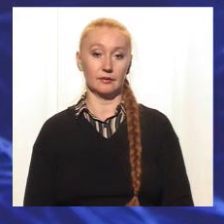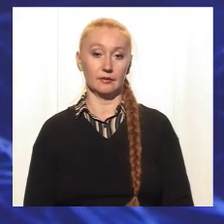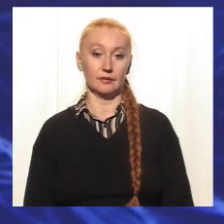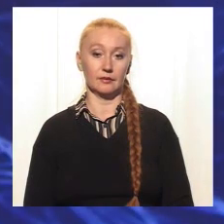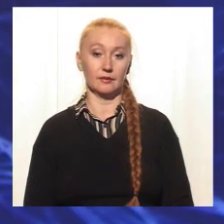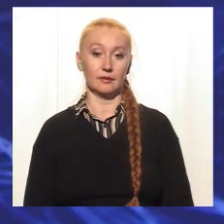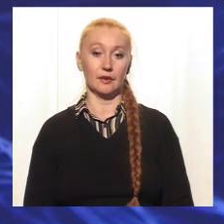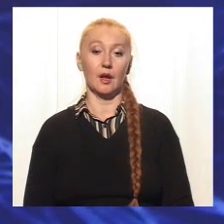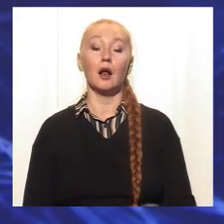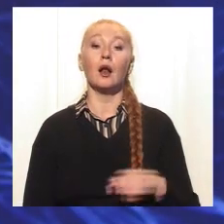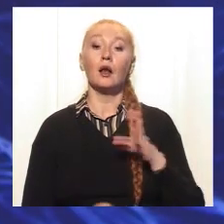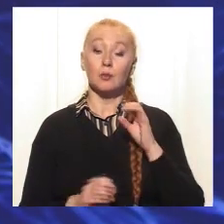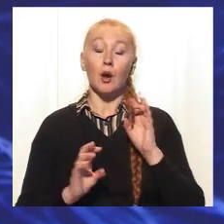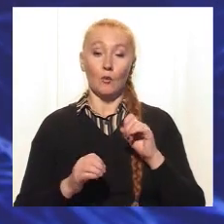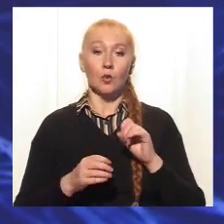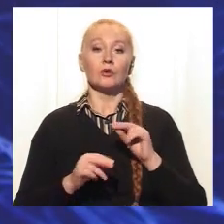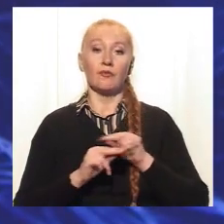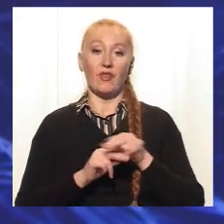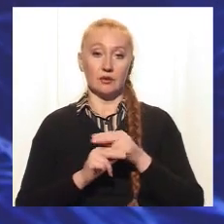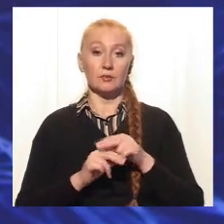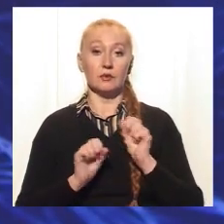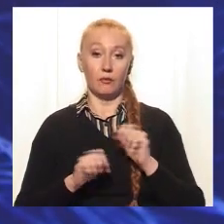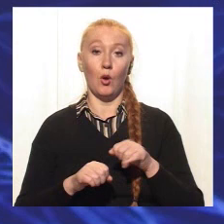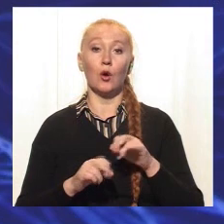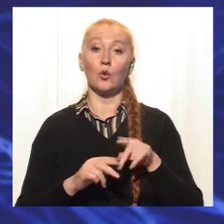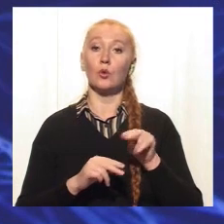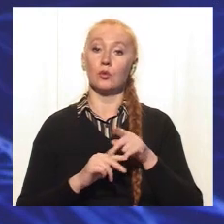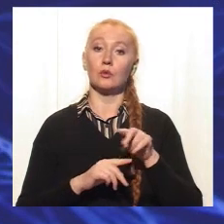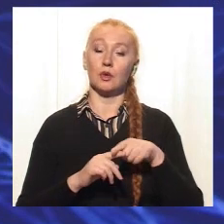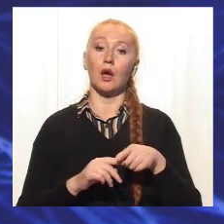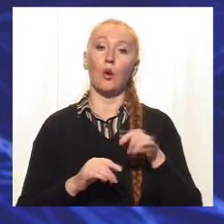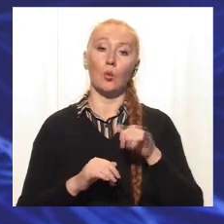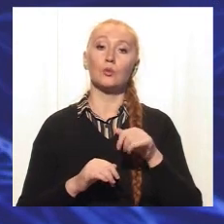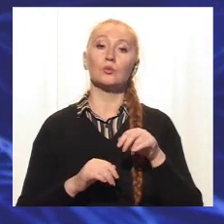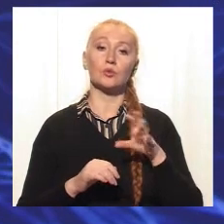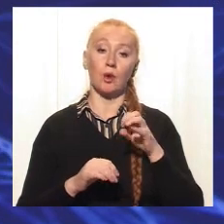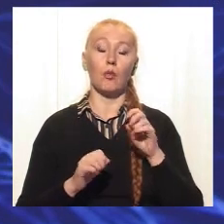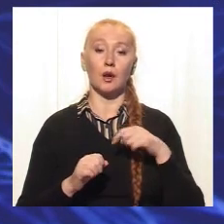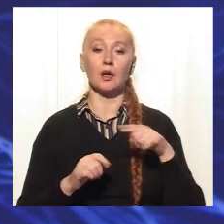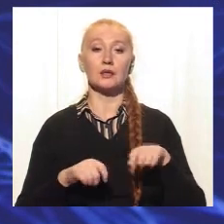Собакою можна займатися, але собаки, як і люди, бувають зі зламаною психікою,